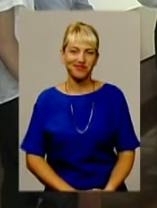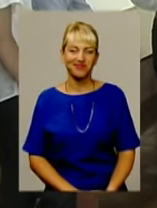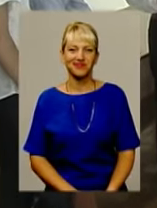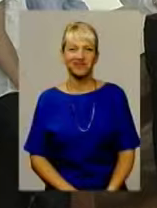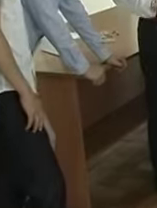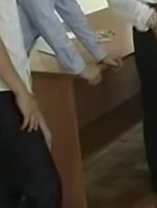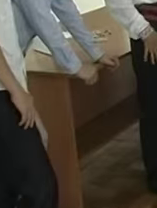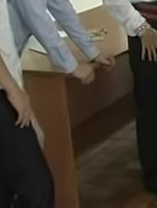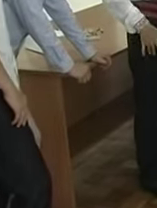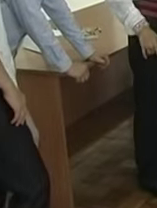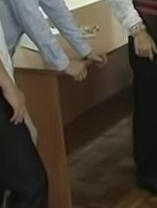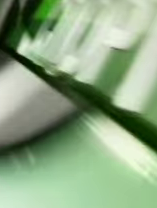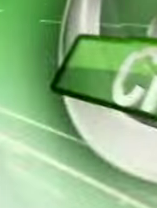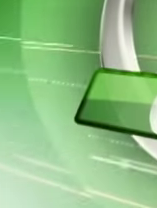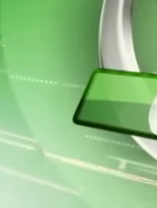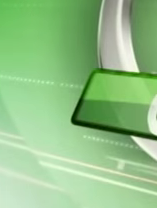інформаційного випуску.